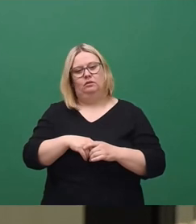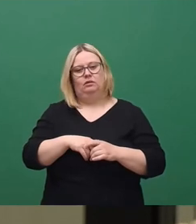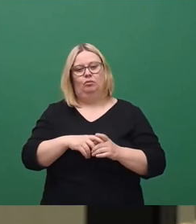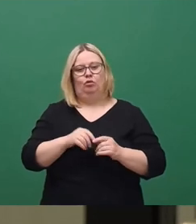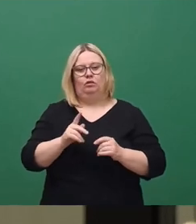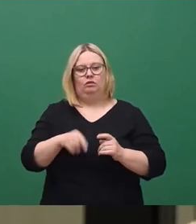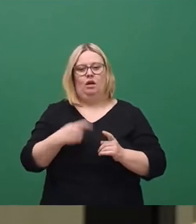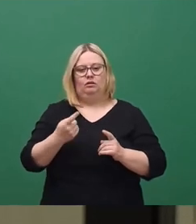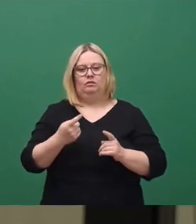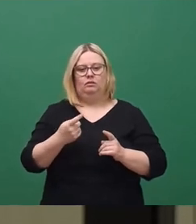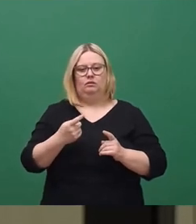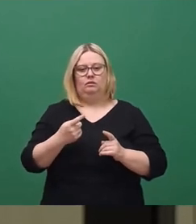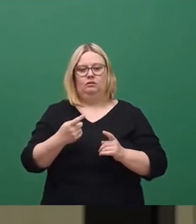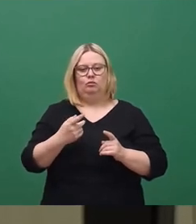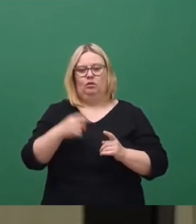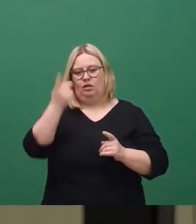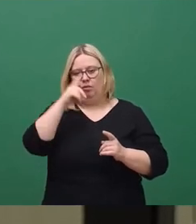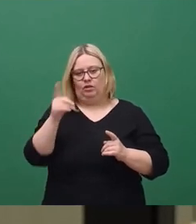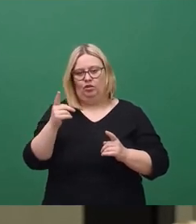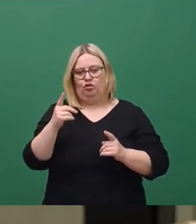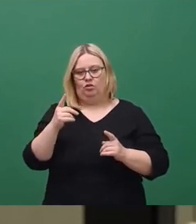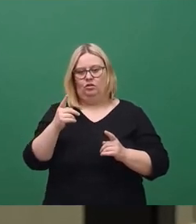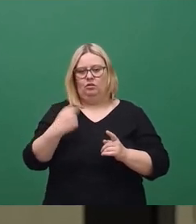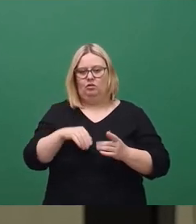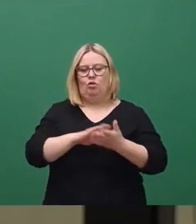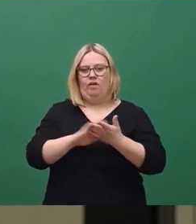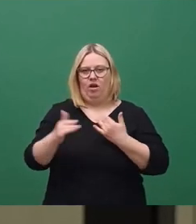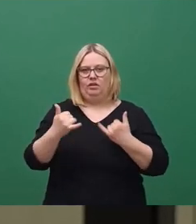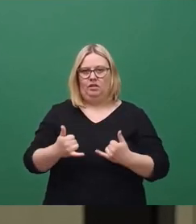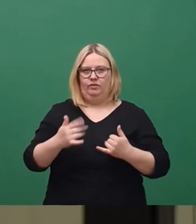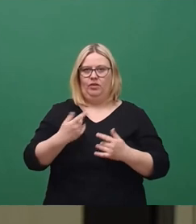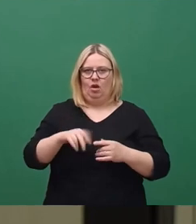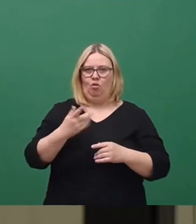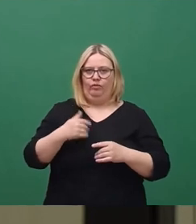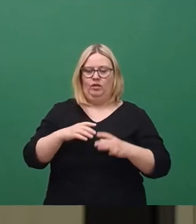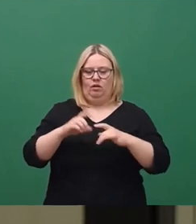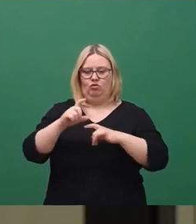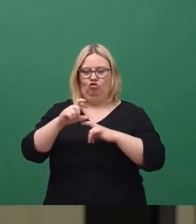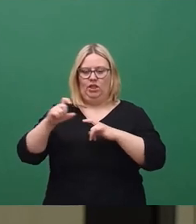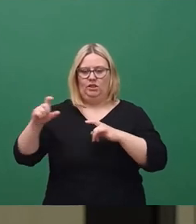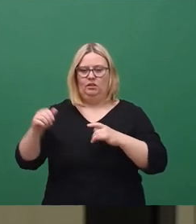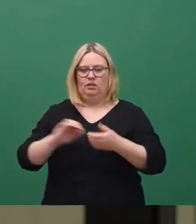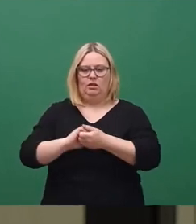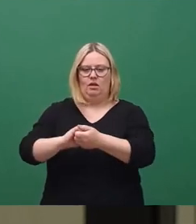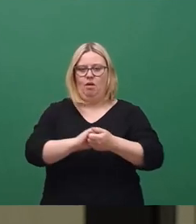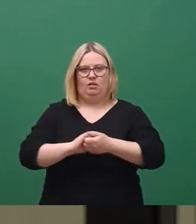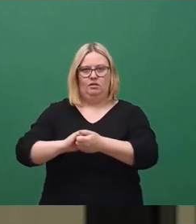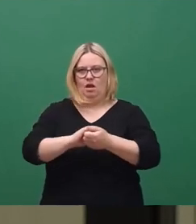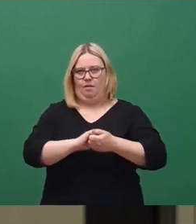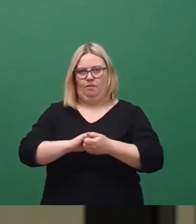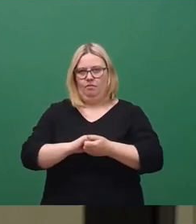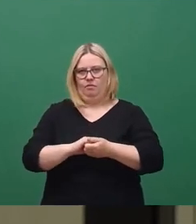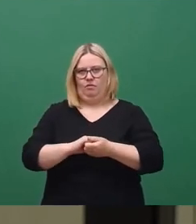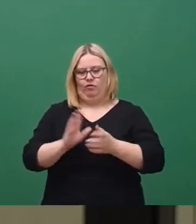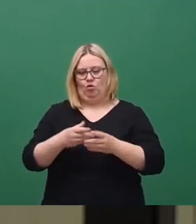glaube ich nicht, dass Sie es so einfach haben werden, dann auch gemeinsam eine Lösung für diesen